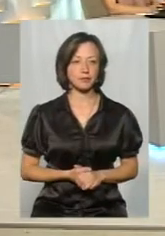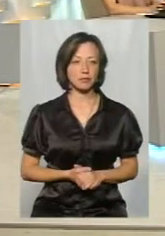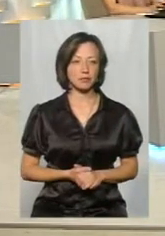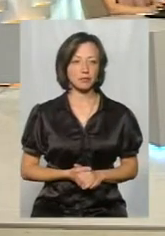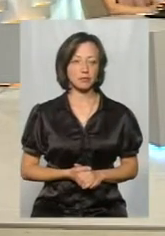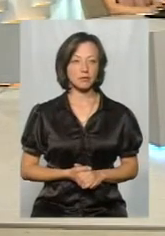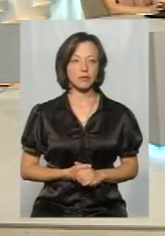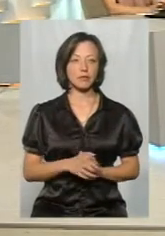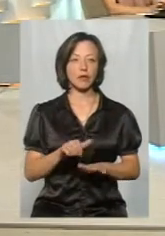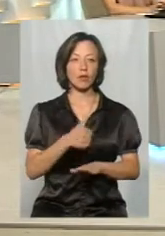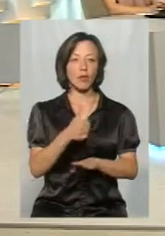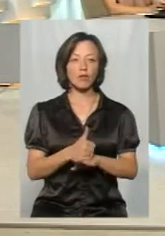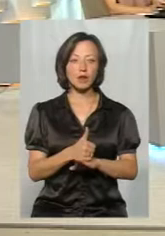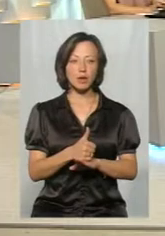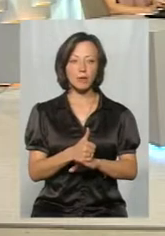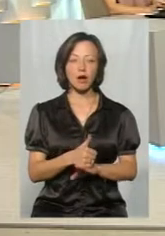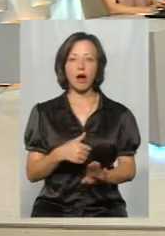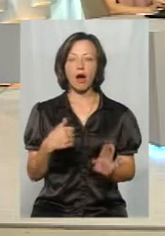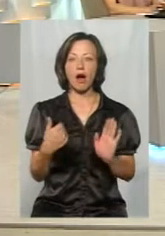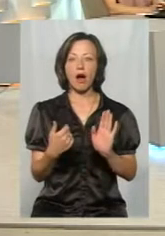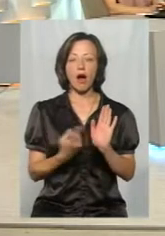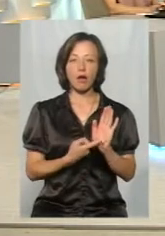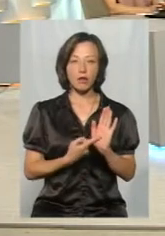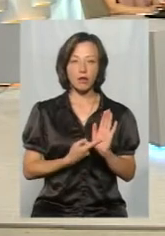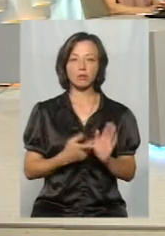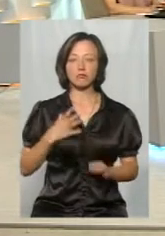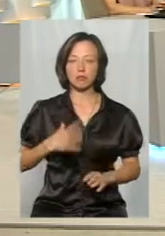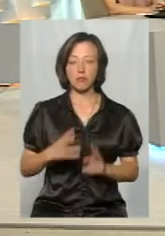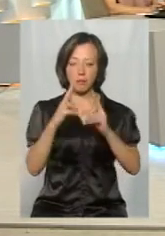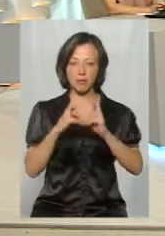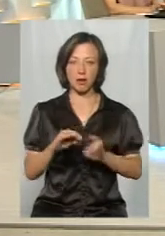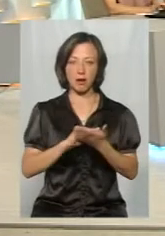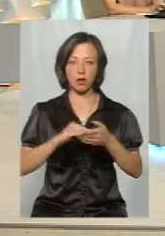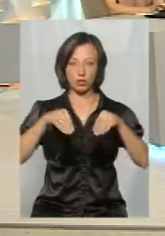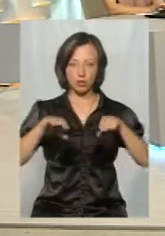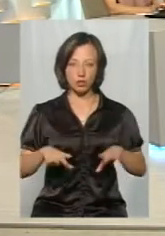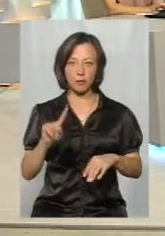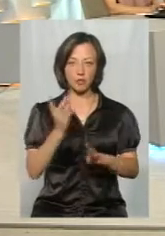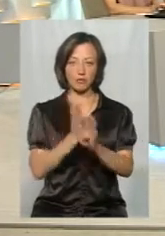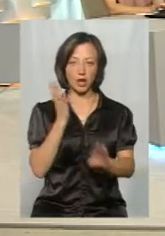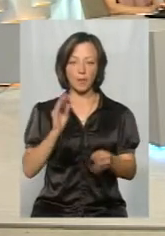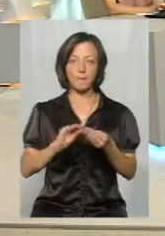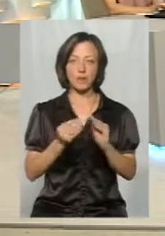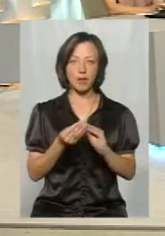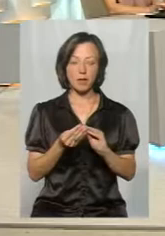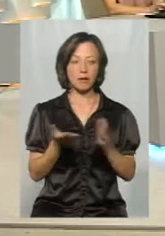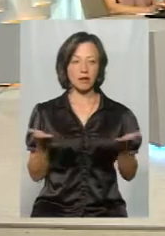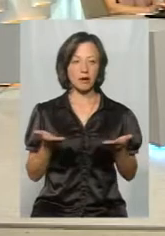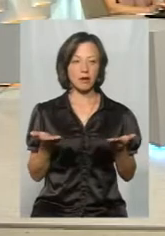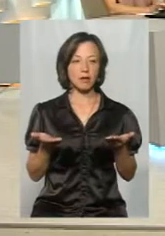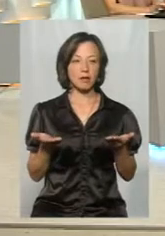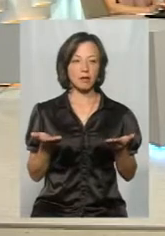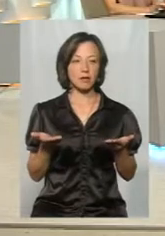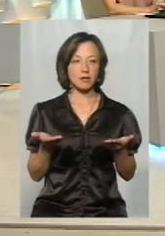Головним аргументом, що змушувало переглянути рішення, це була в першу чергу та проблема, яка з